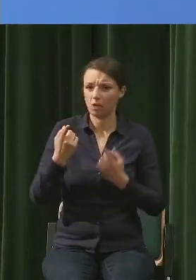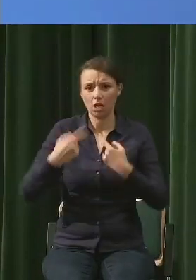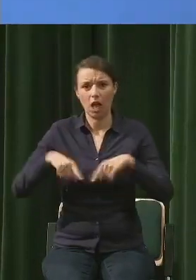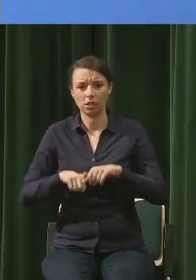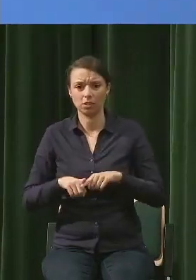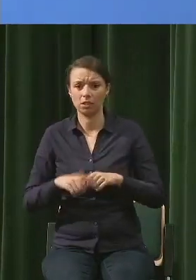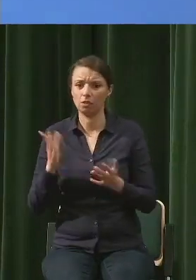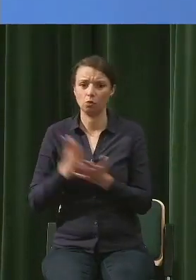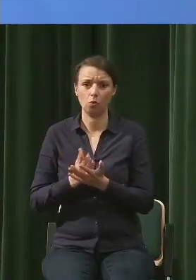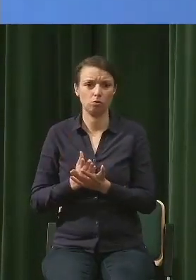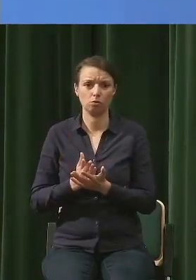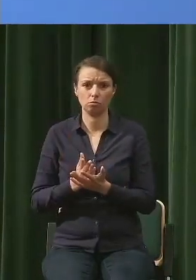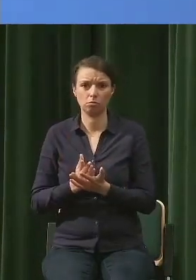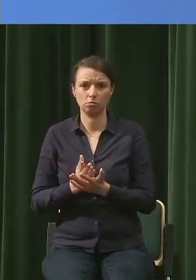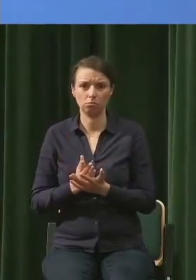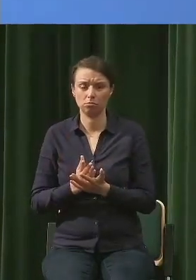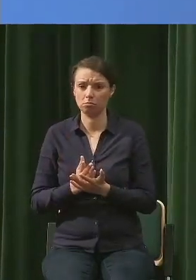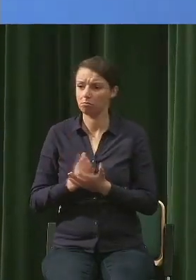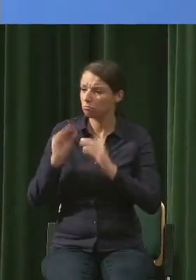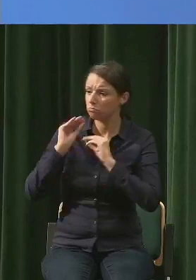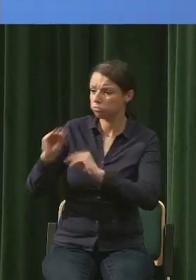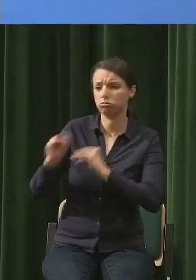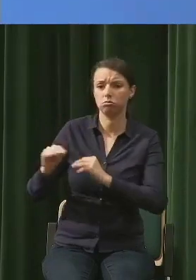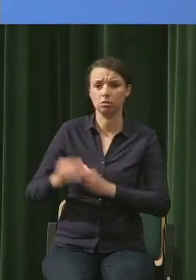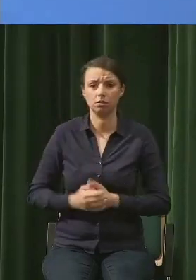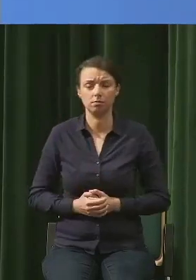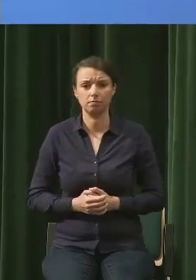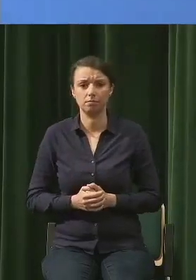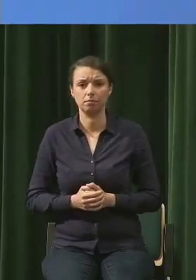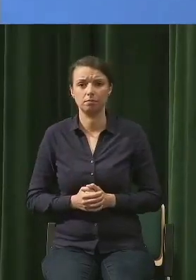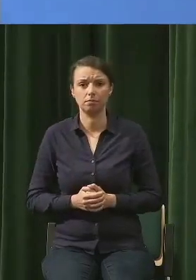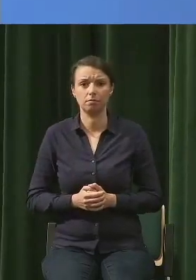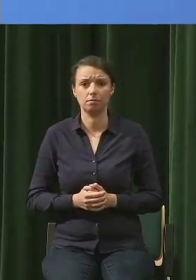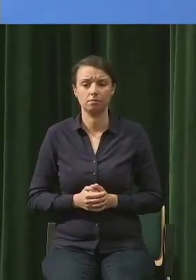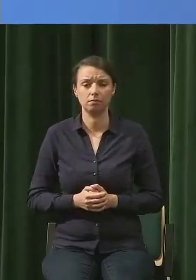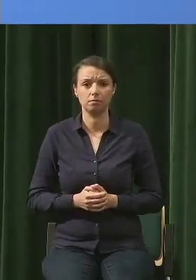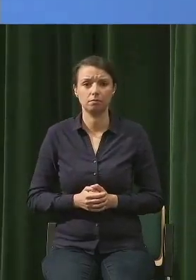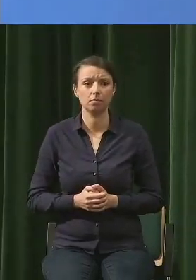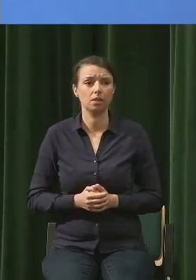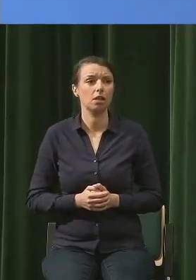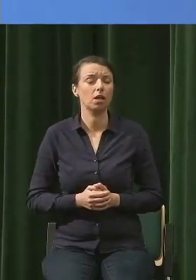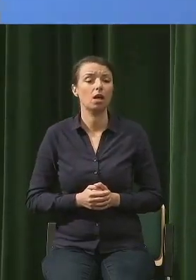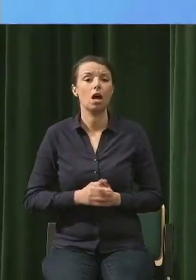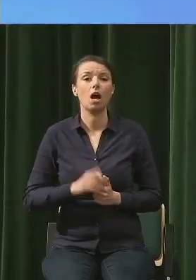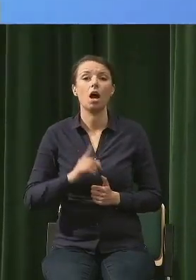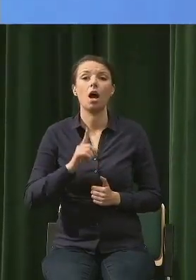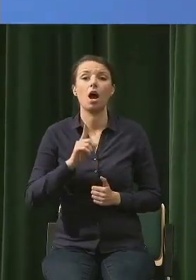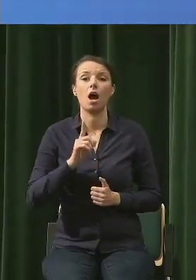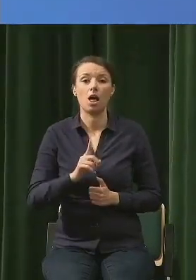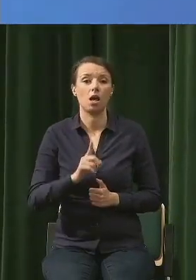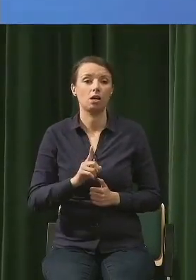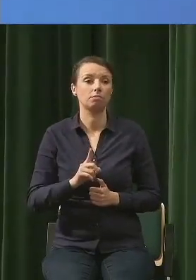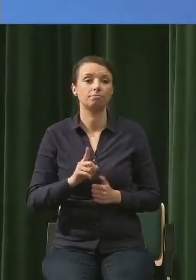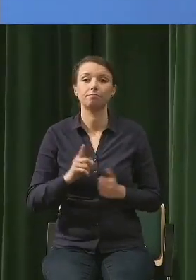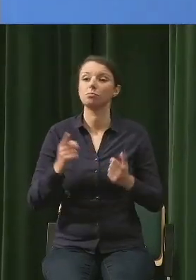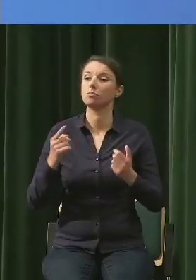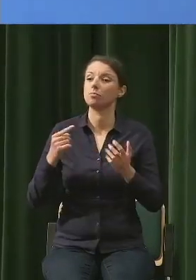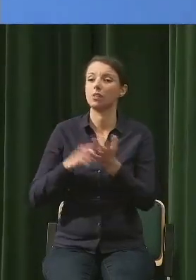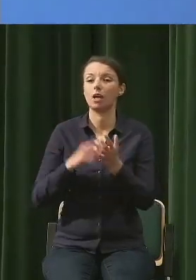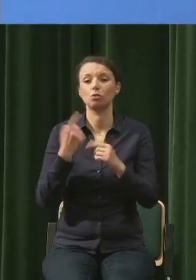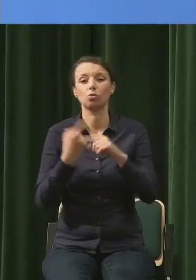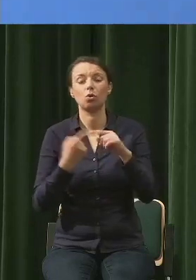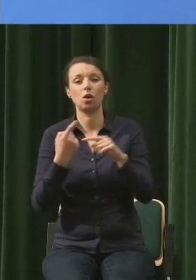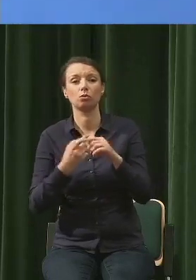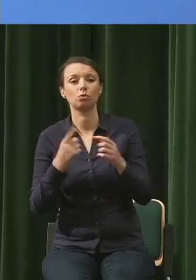obok nas. Natomiast byłabym w kontrze do Pana mówiącego, który o